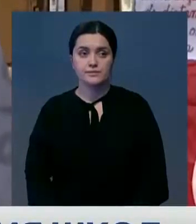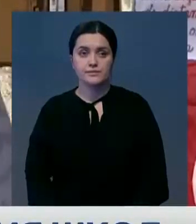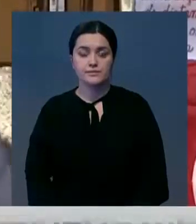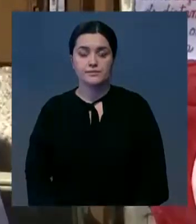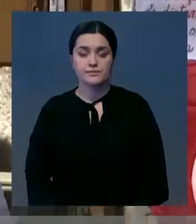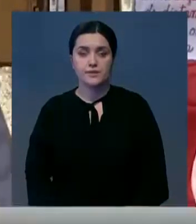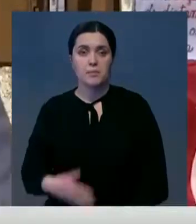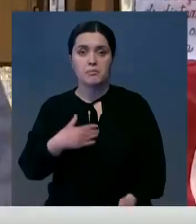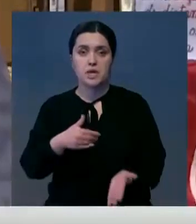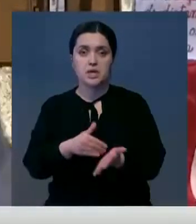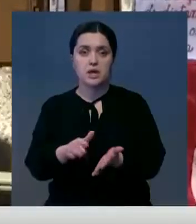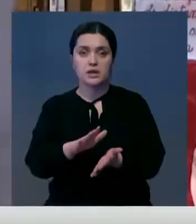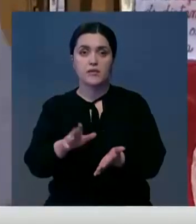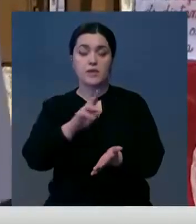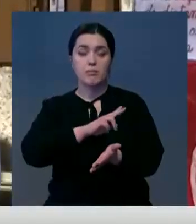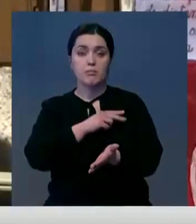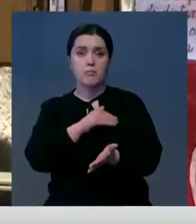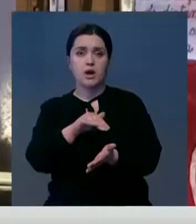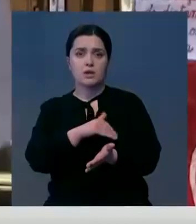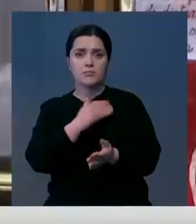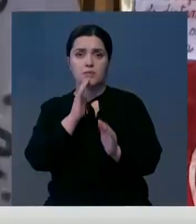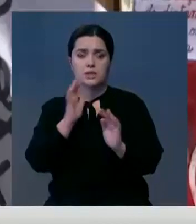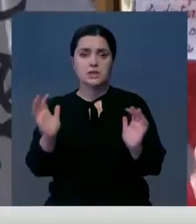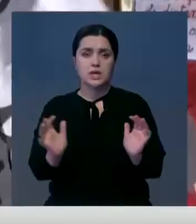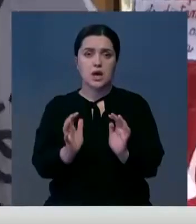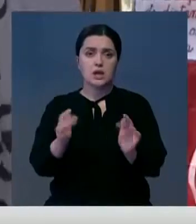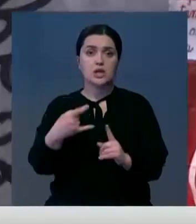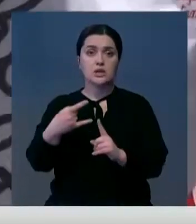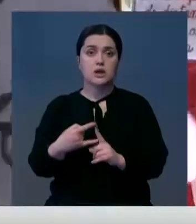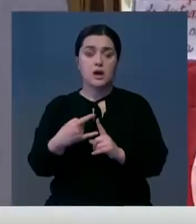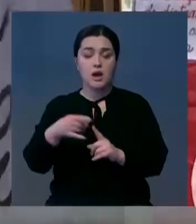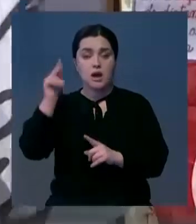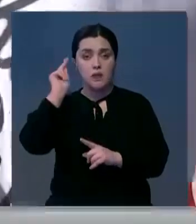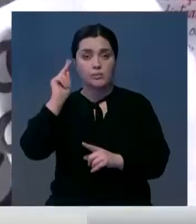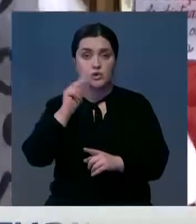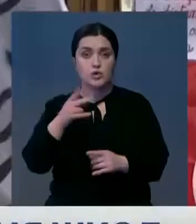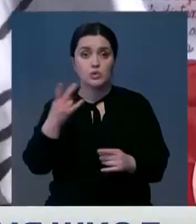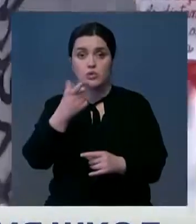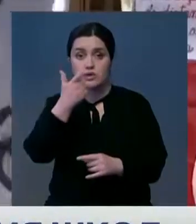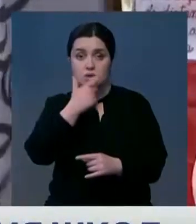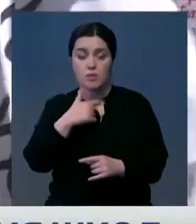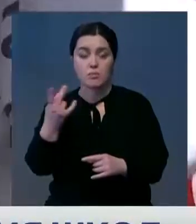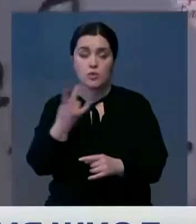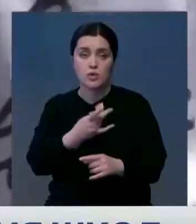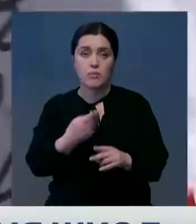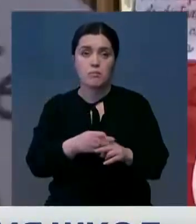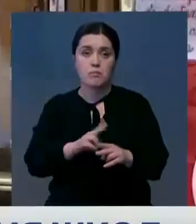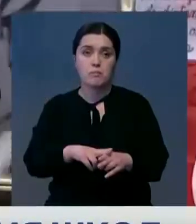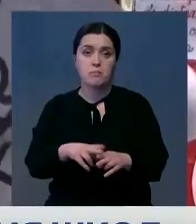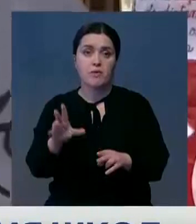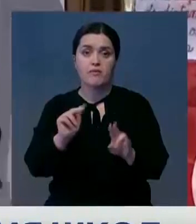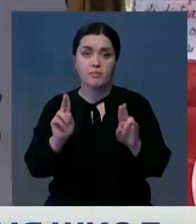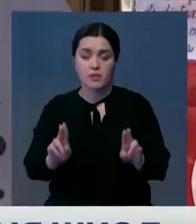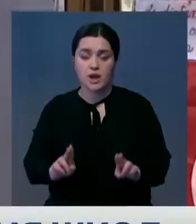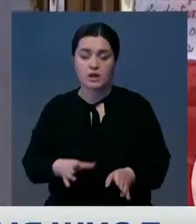Мы не отказываемся работать, но мы хотим сохранить дистанционное обучение до тех пор, пока не будут соблюдены санитарные меры. И все,